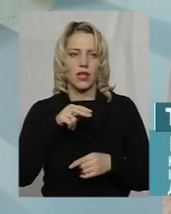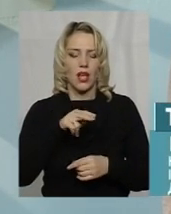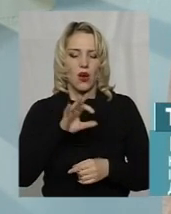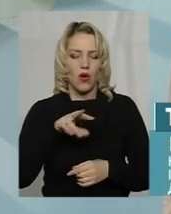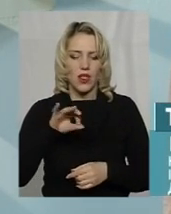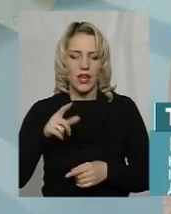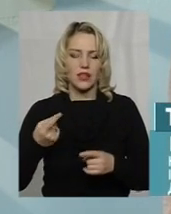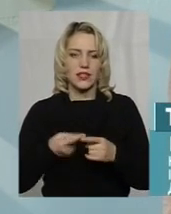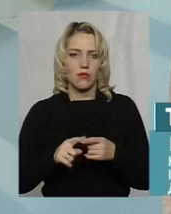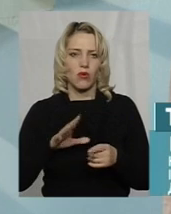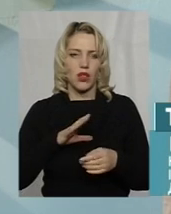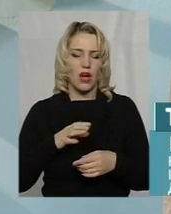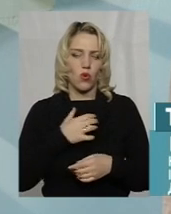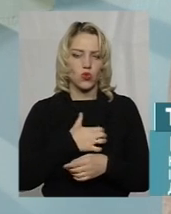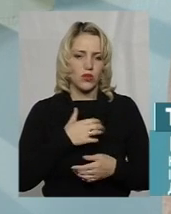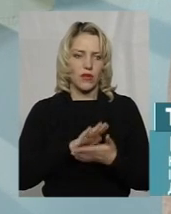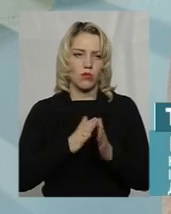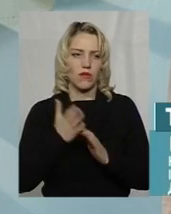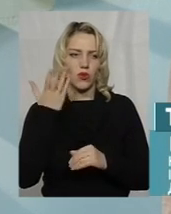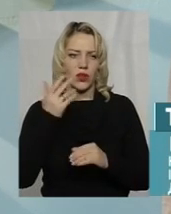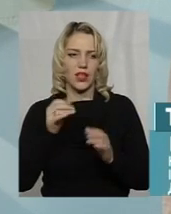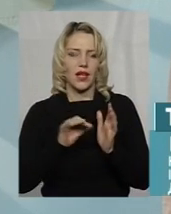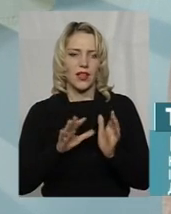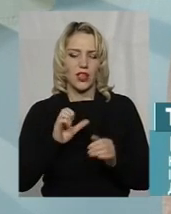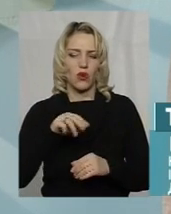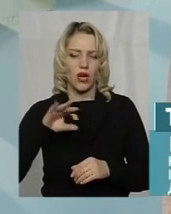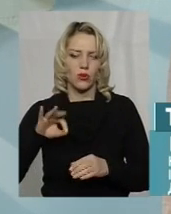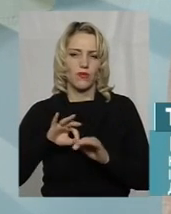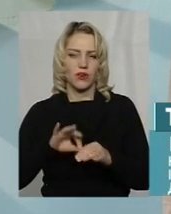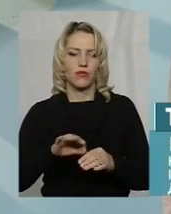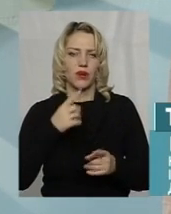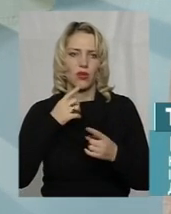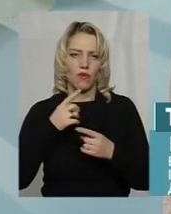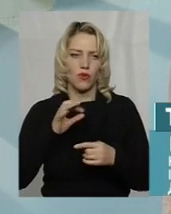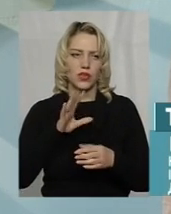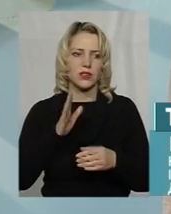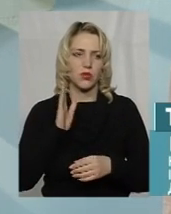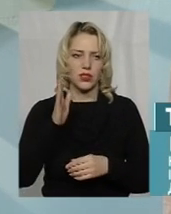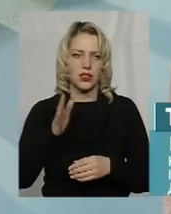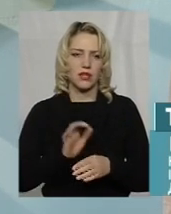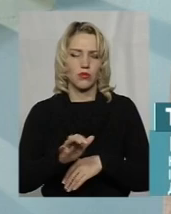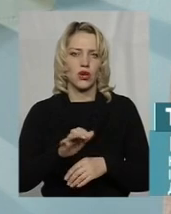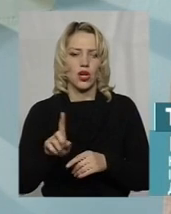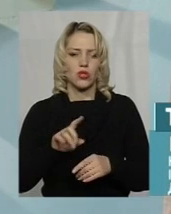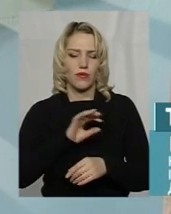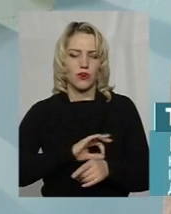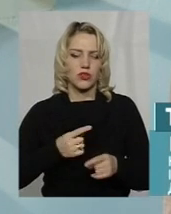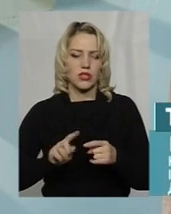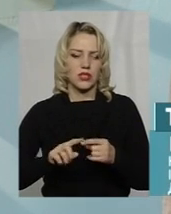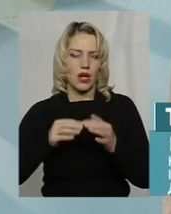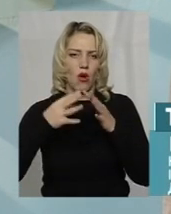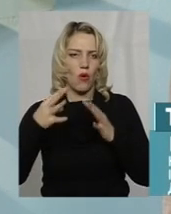ключова умова, коли Енергатом ввів переговори з потенційними постачальниками, щоб використати ці конструкції.